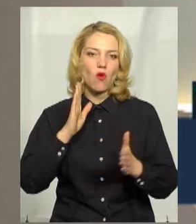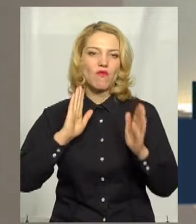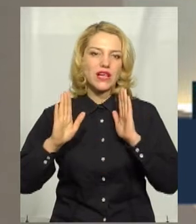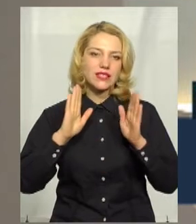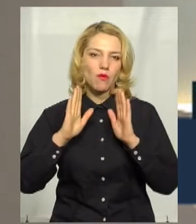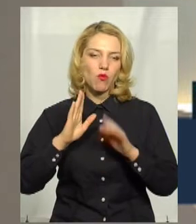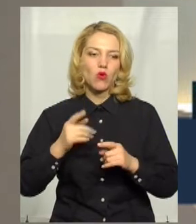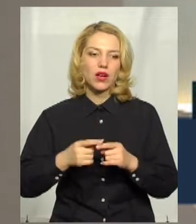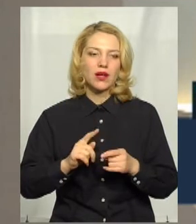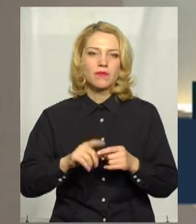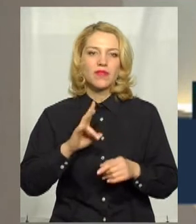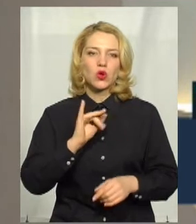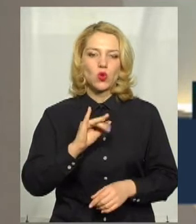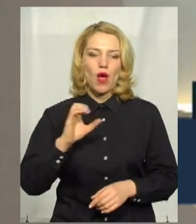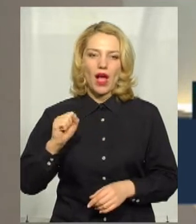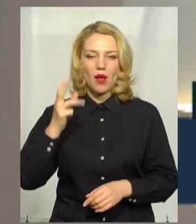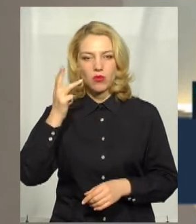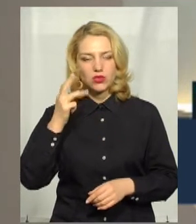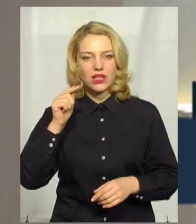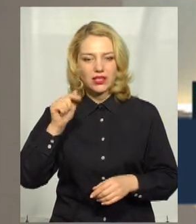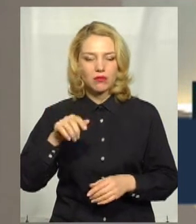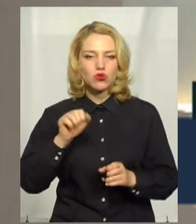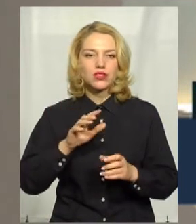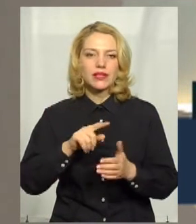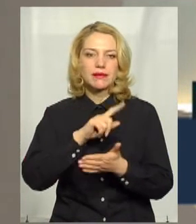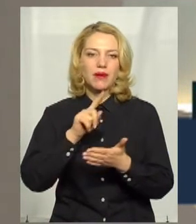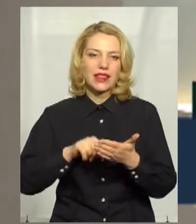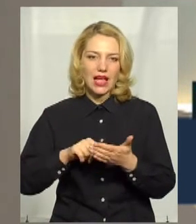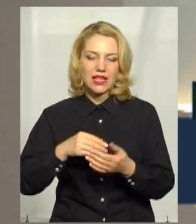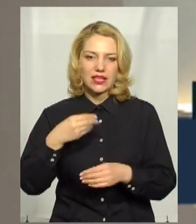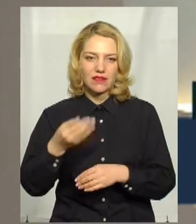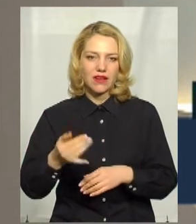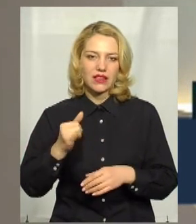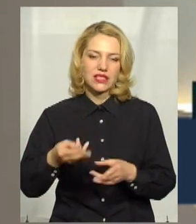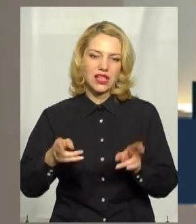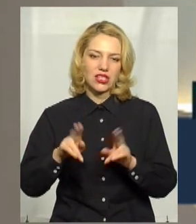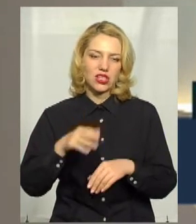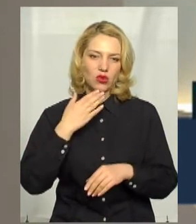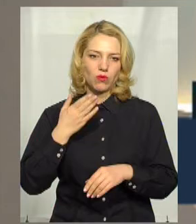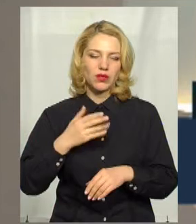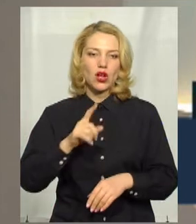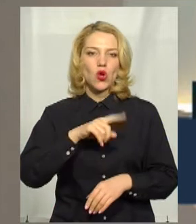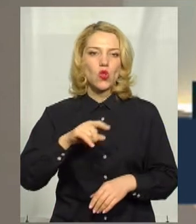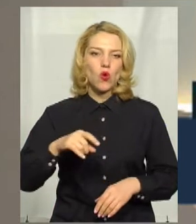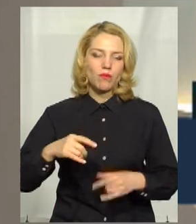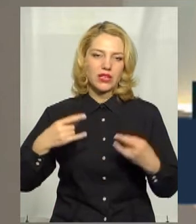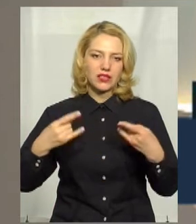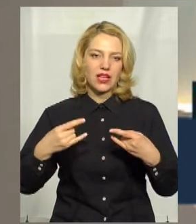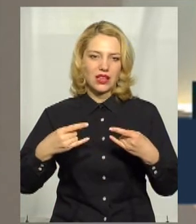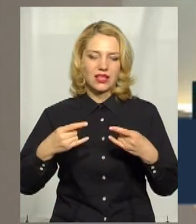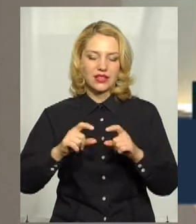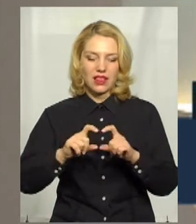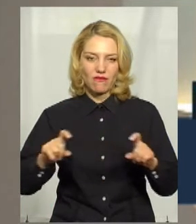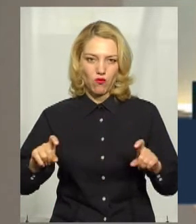на сторінці УАП «Поділля». Там ви можете ставити свої запитання або залишати коментарі. Номер студійного телефону ви